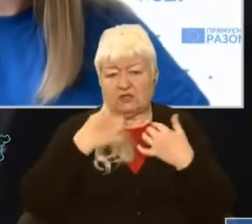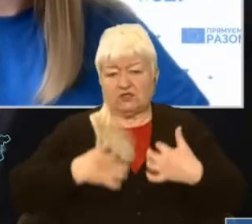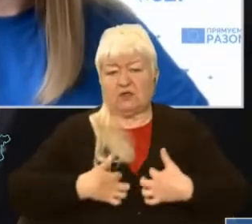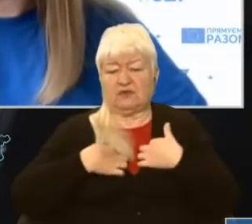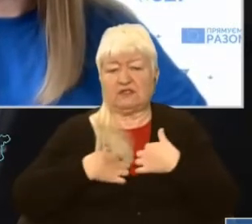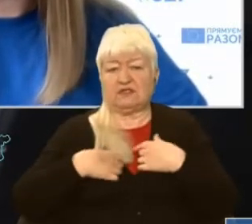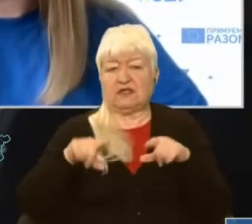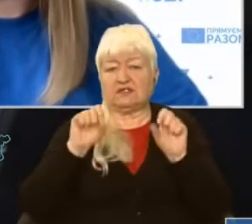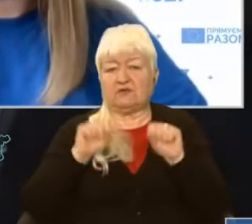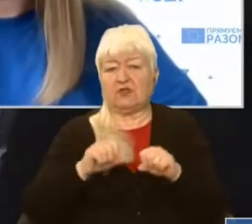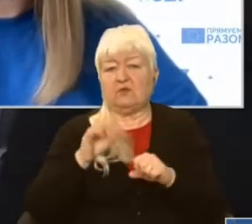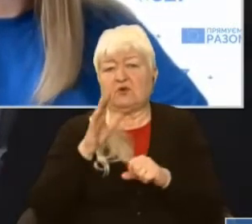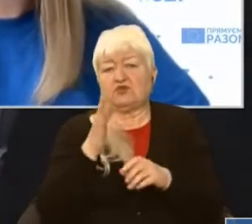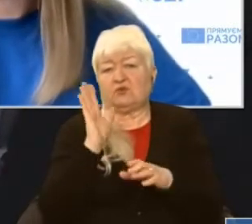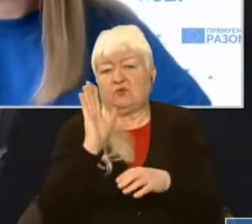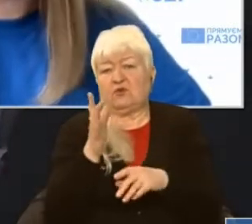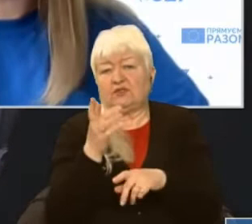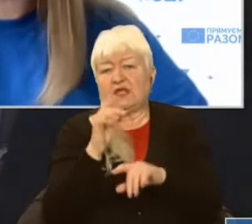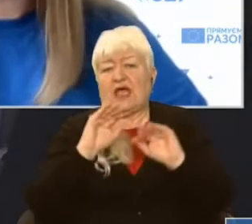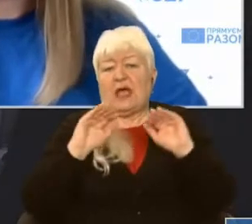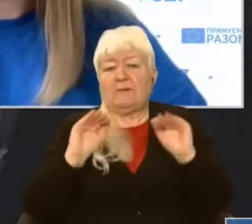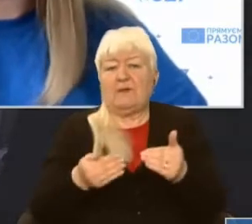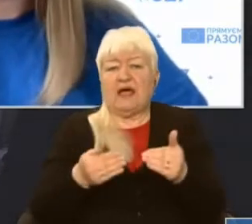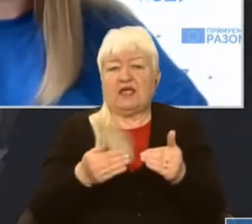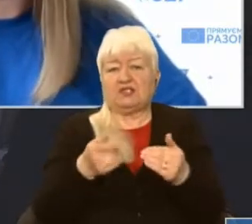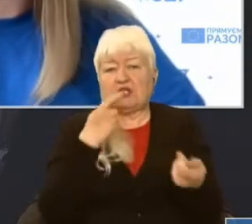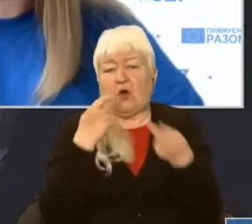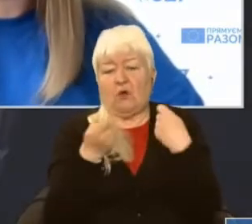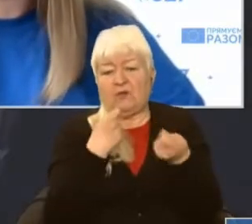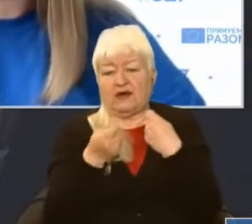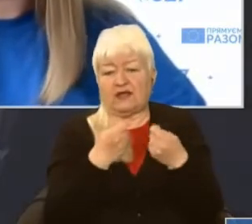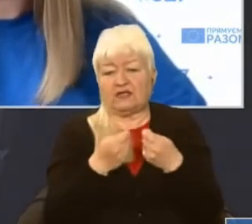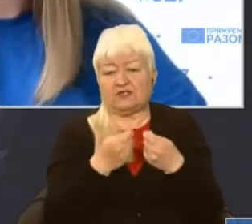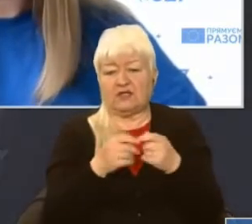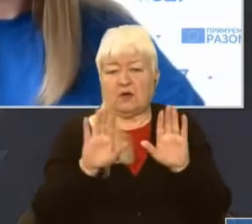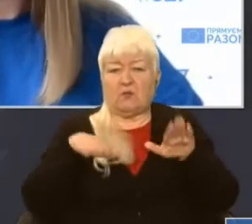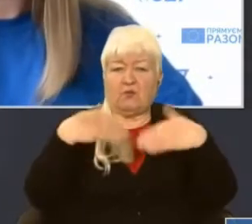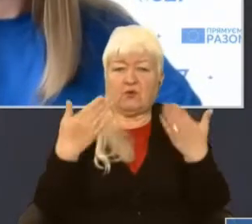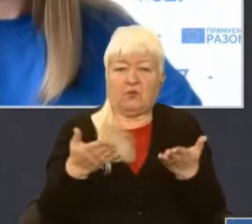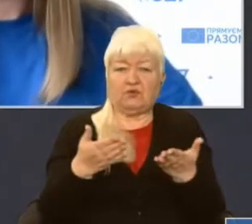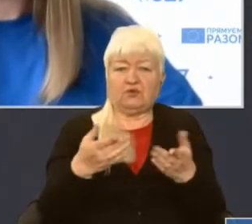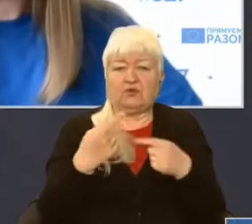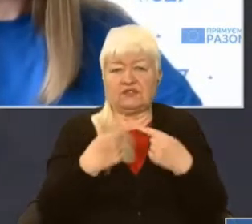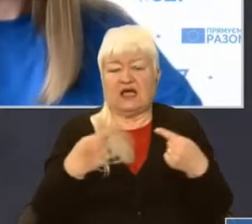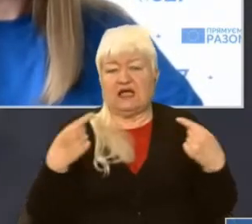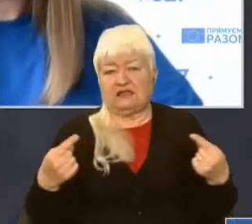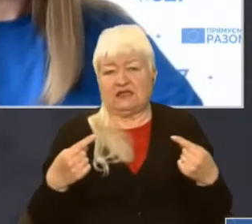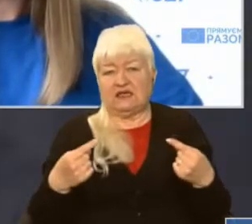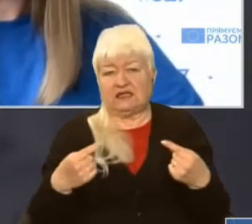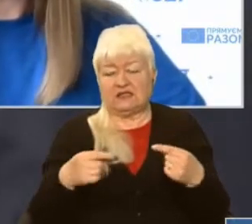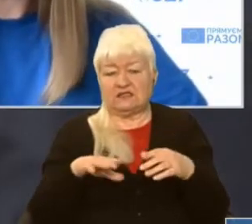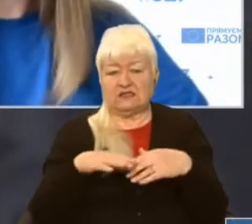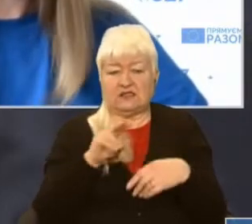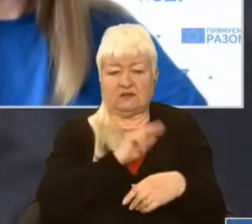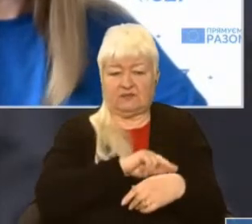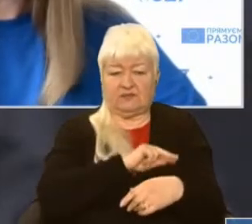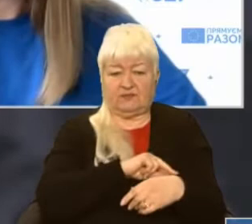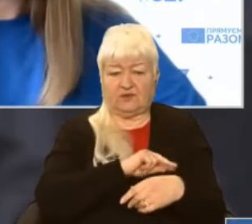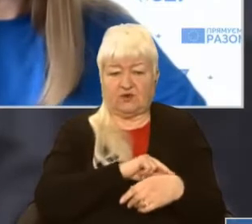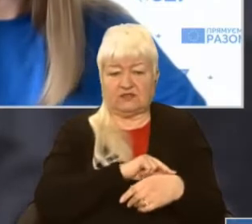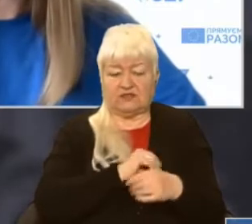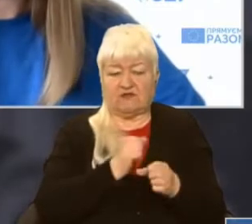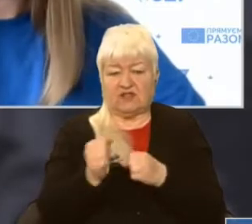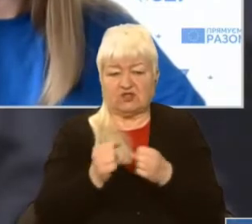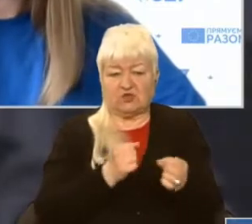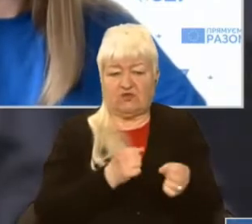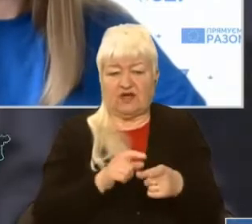набагато менш бачніші, погоджуючись на ризиковані пропозиції працевлаштування. Отже, які маркери, які мають свідчити про те,